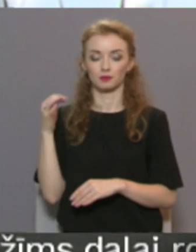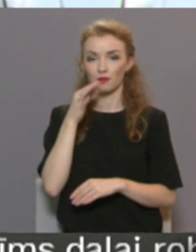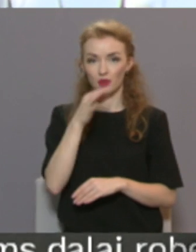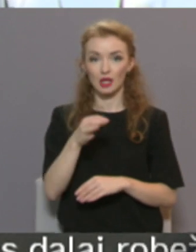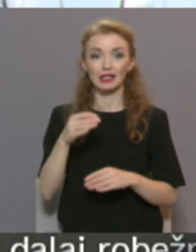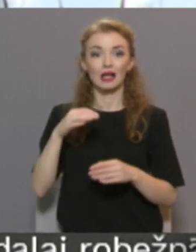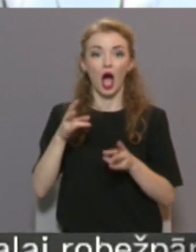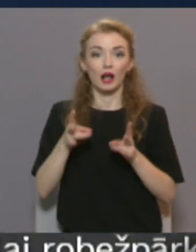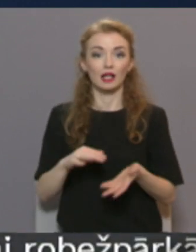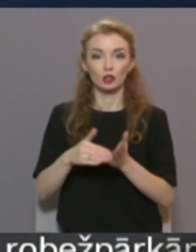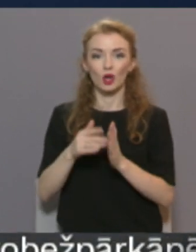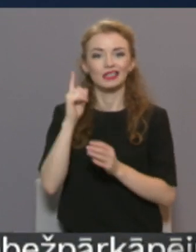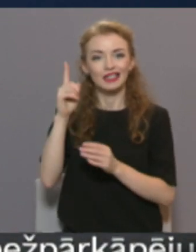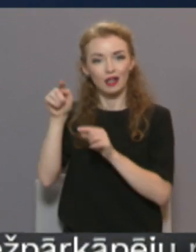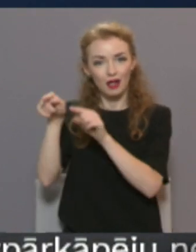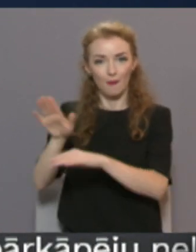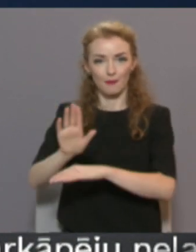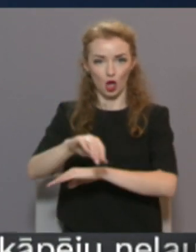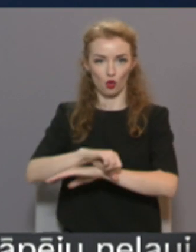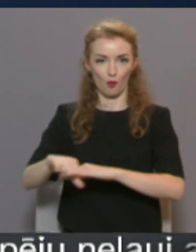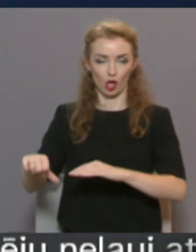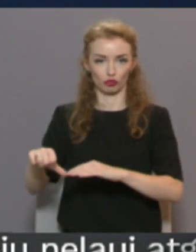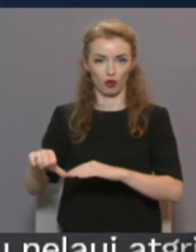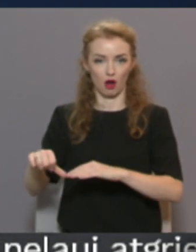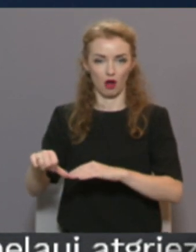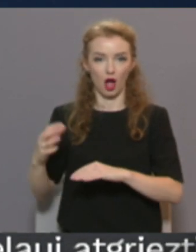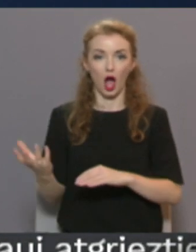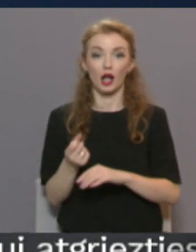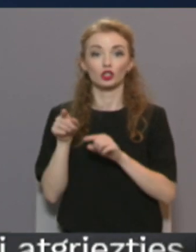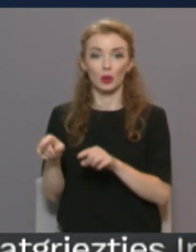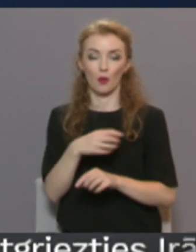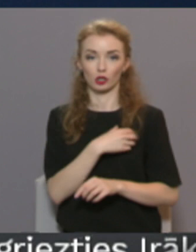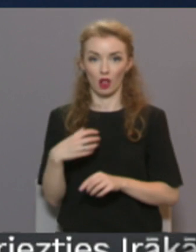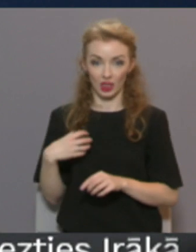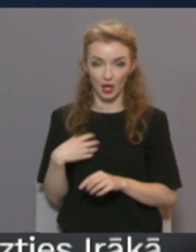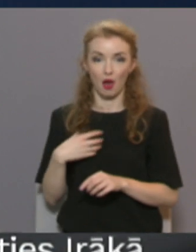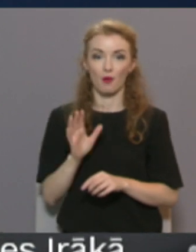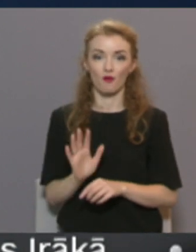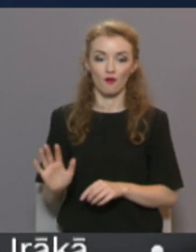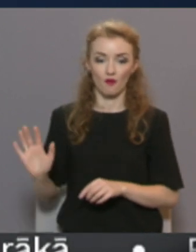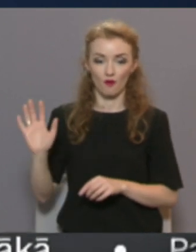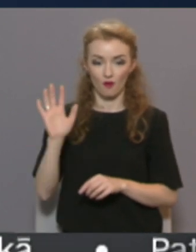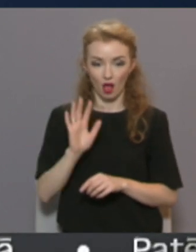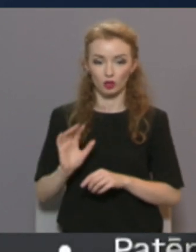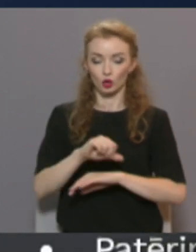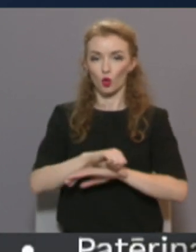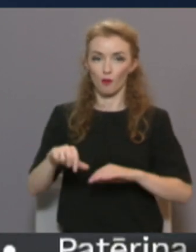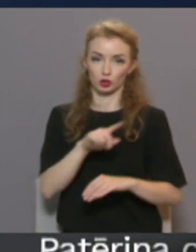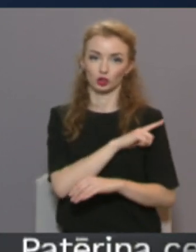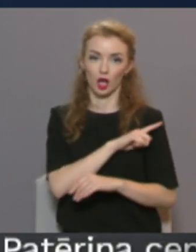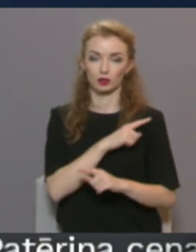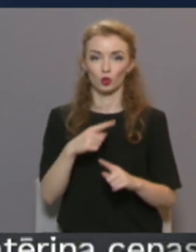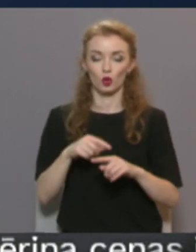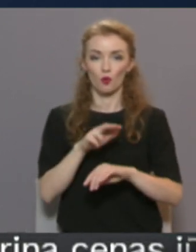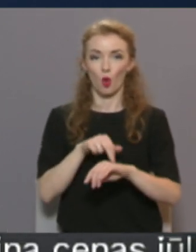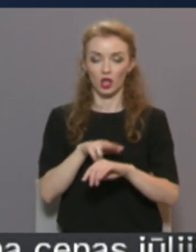pašvaldībām, kas atrodas pie robežā. Ar šim pašvaldībām tad arī valsts robežas ardu un arī policijas